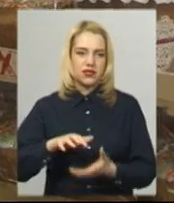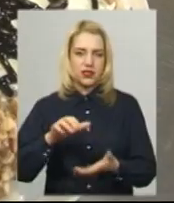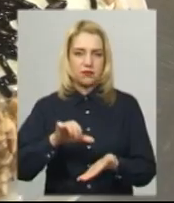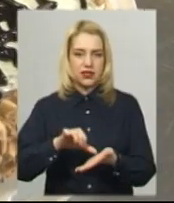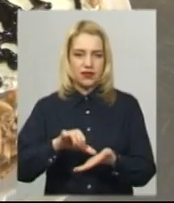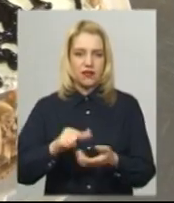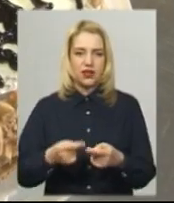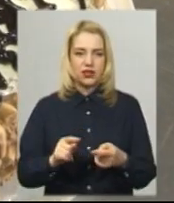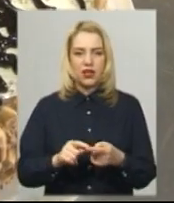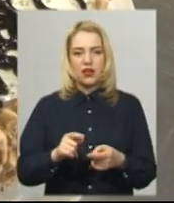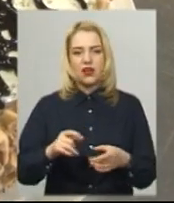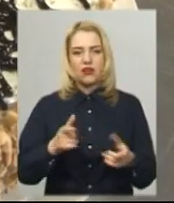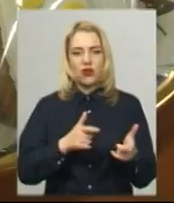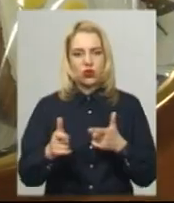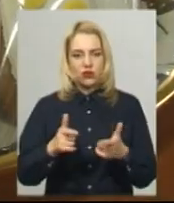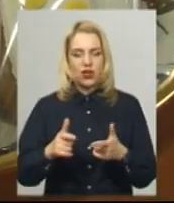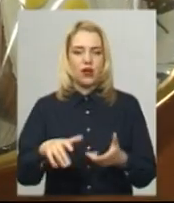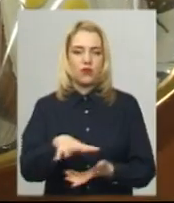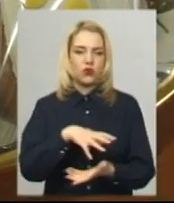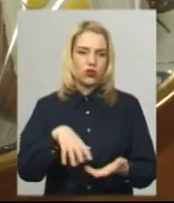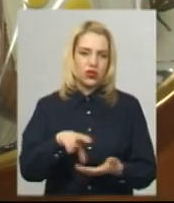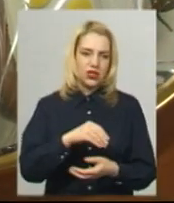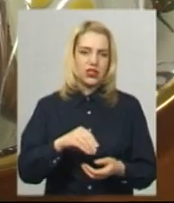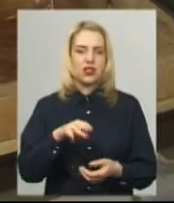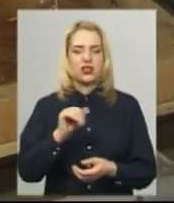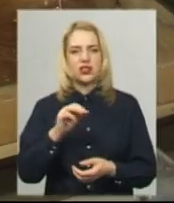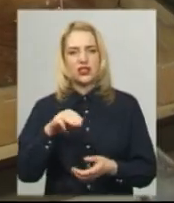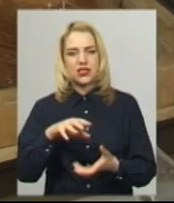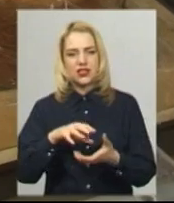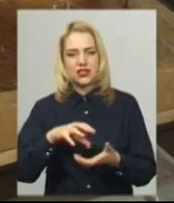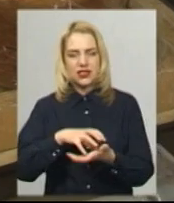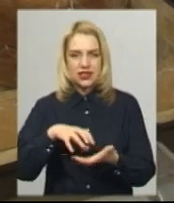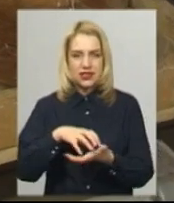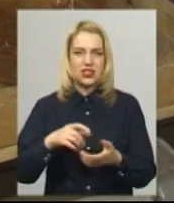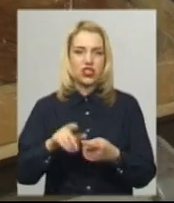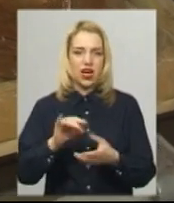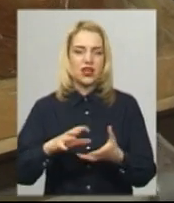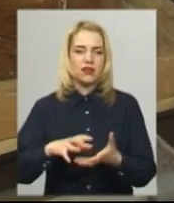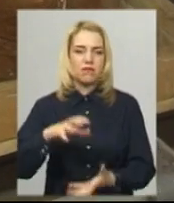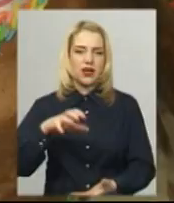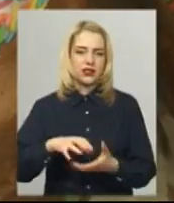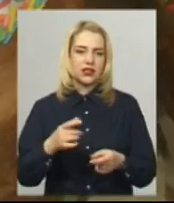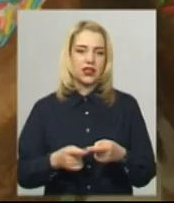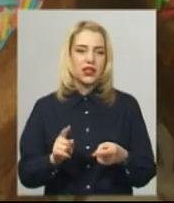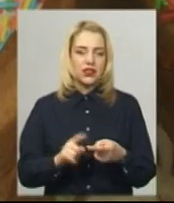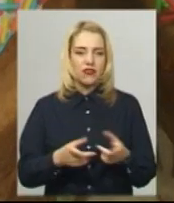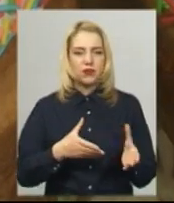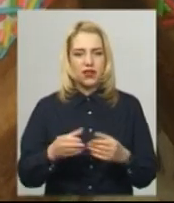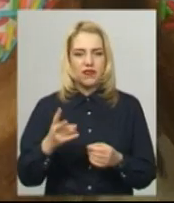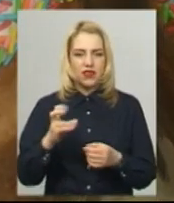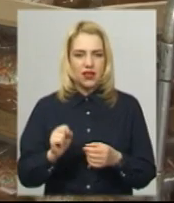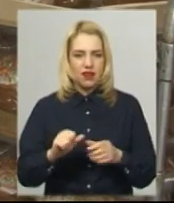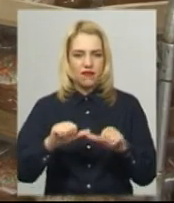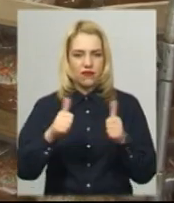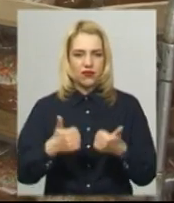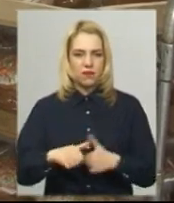ринку ми виготовляємо торти, тістечка, здобу, торти на замовлення. Олександр Будник додає, карантин вплинув і на зовнішній вигляд